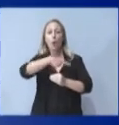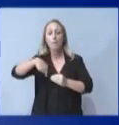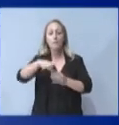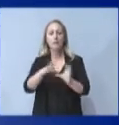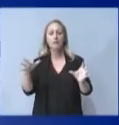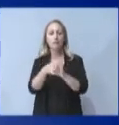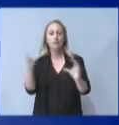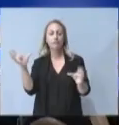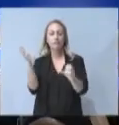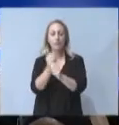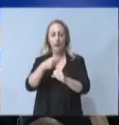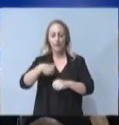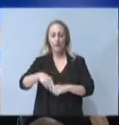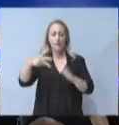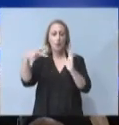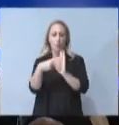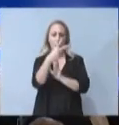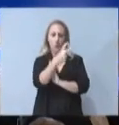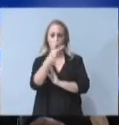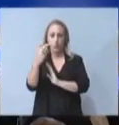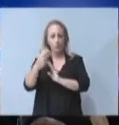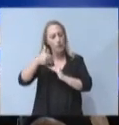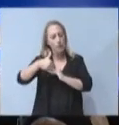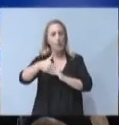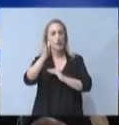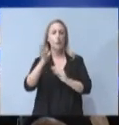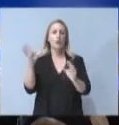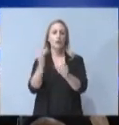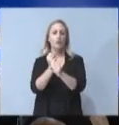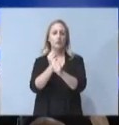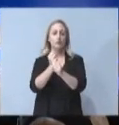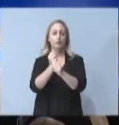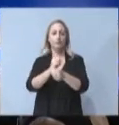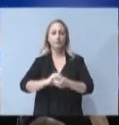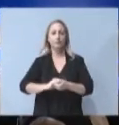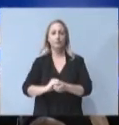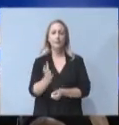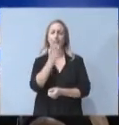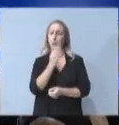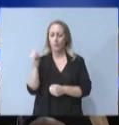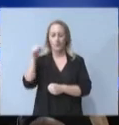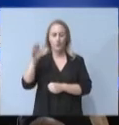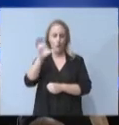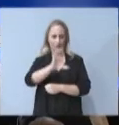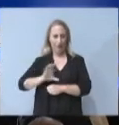στο 2022, αλλά και στη συνέχεια. Γιατί η φετινή έκθεση,